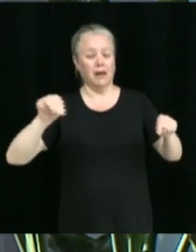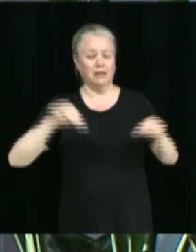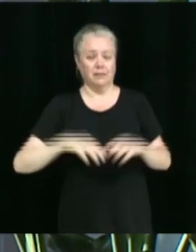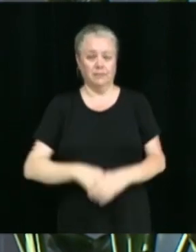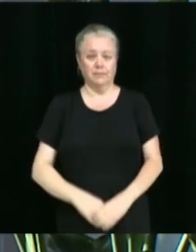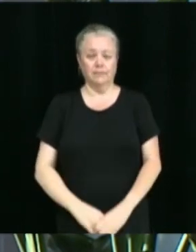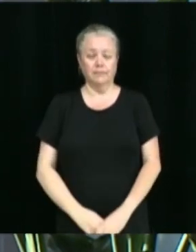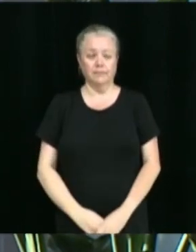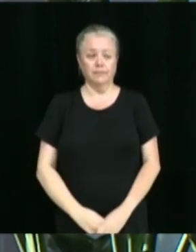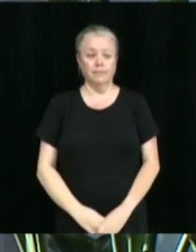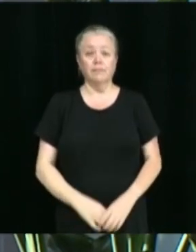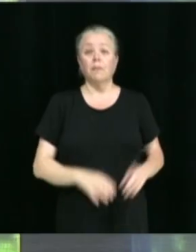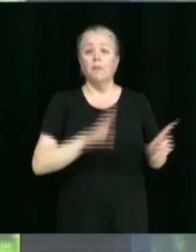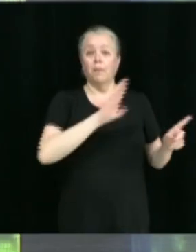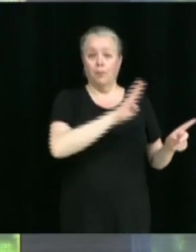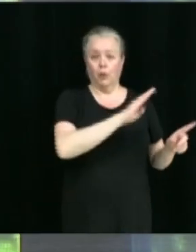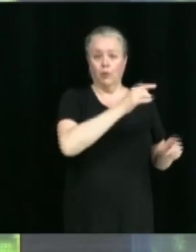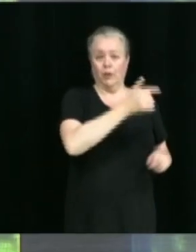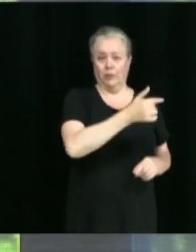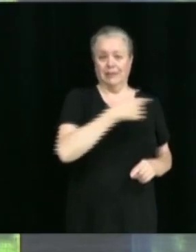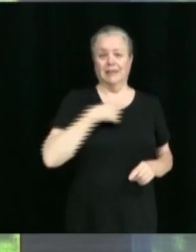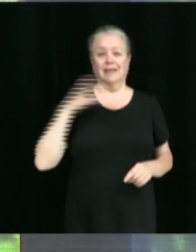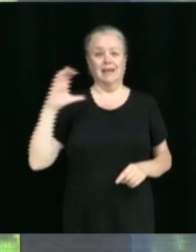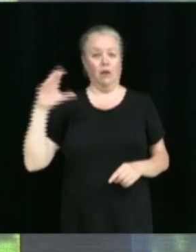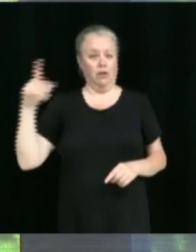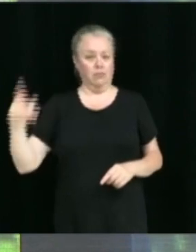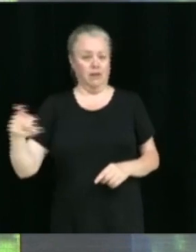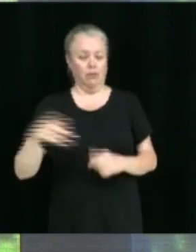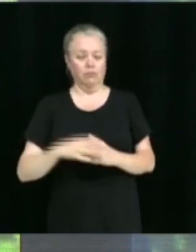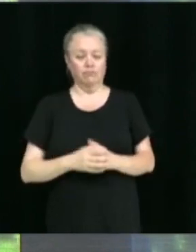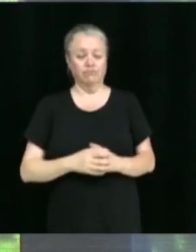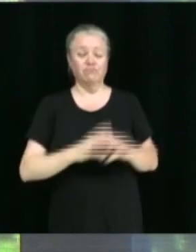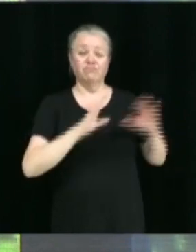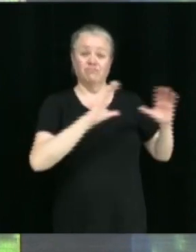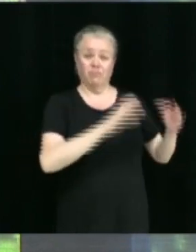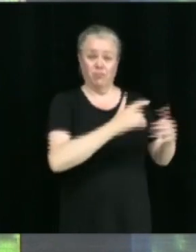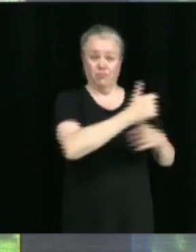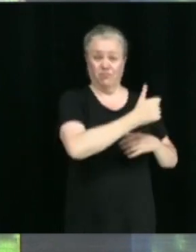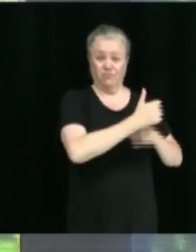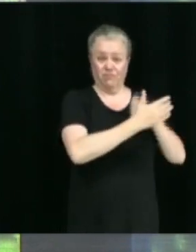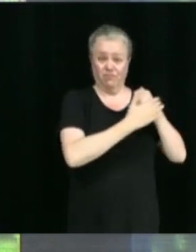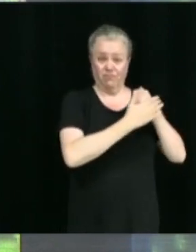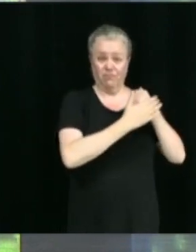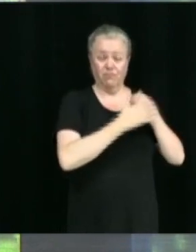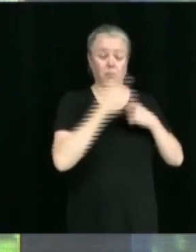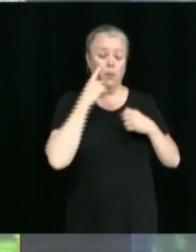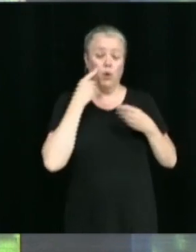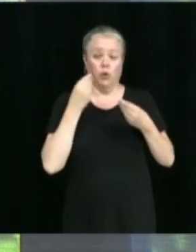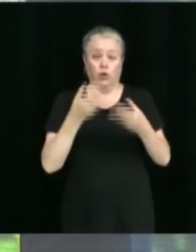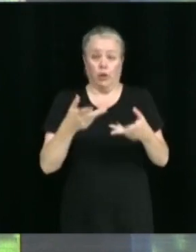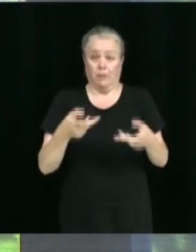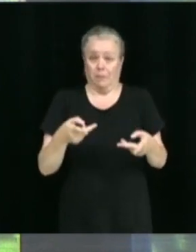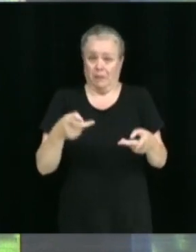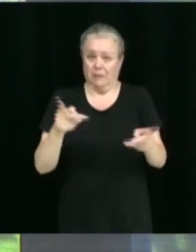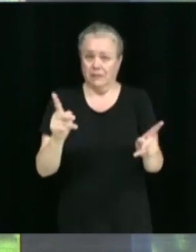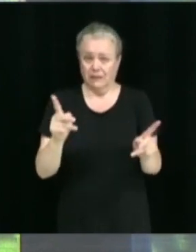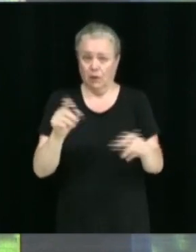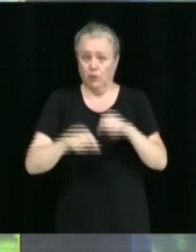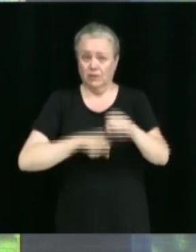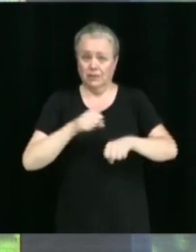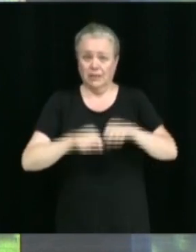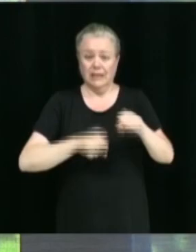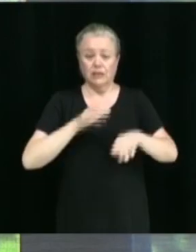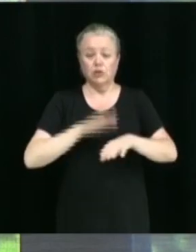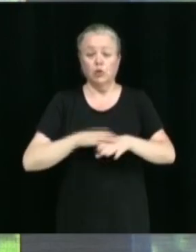Benoît Gauthier, Caroline Pilon. Recommandation du comité des transports visant à autoriser les cyclistes à circuler sur une partie du trottoir du